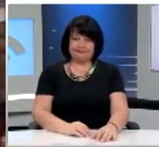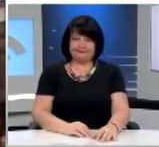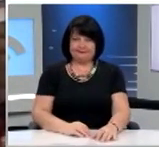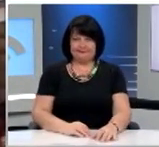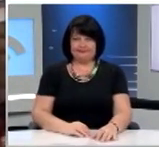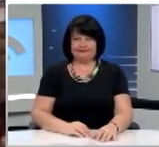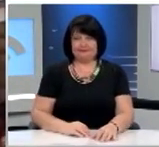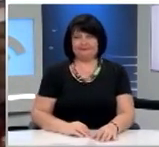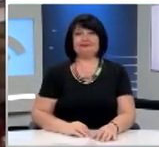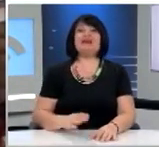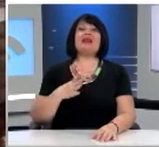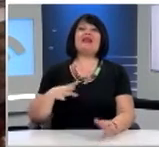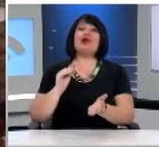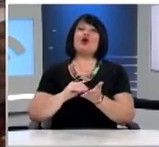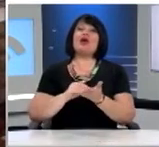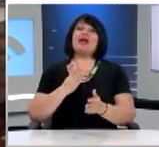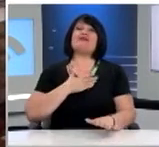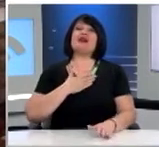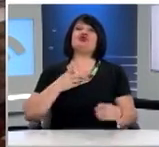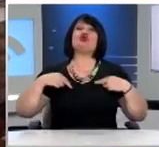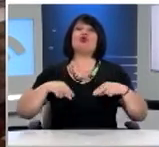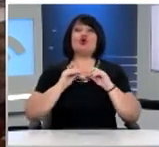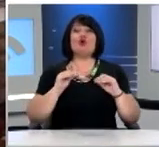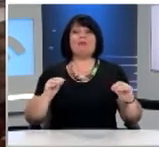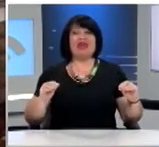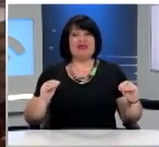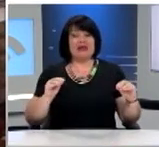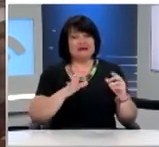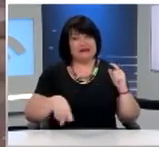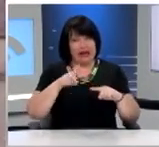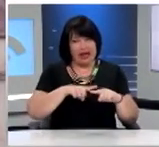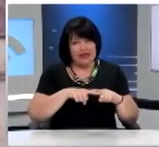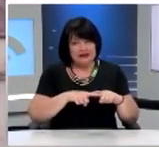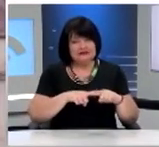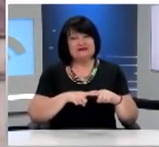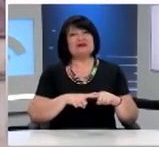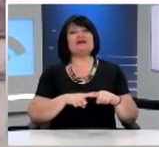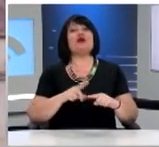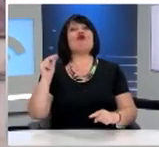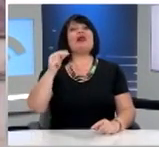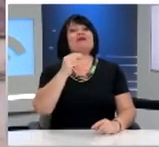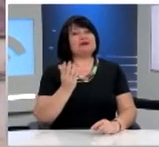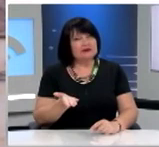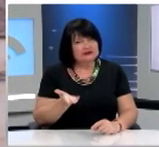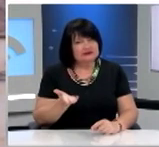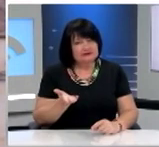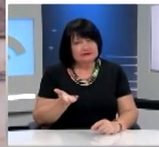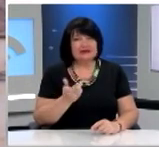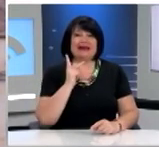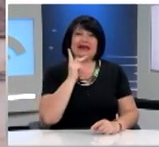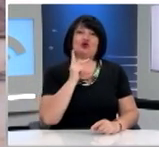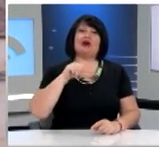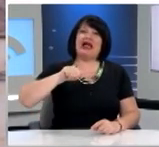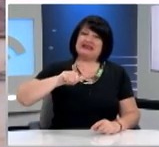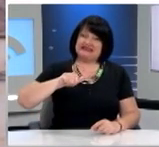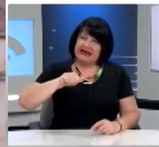Θα ήθελα να ευχαριστήσω το Υπουργείο Παιδείας της χώρας μας Τους συναδέλφους βουλευτές Κυρίους Κρήτονα